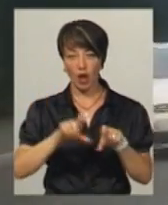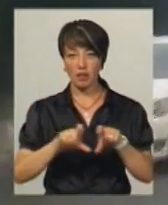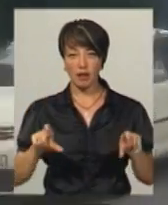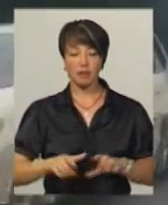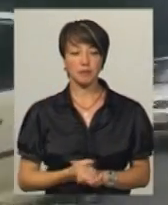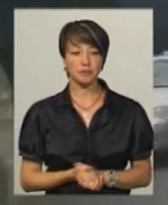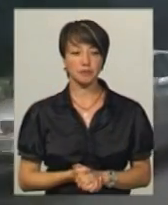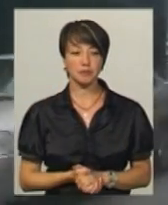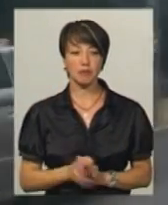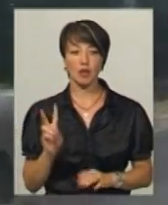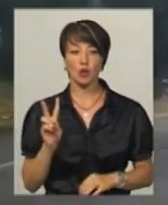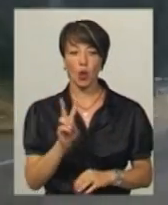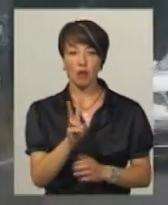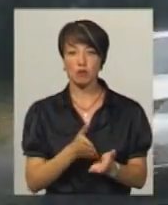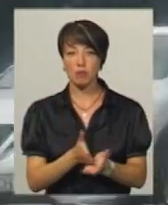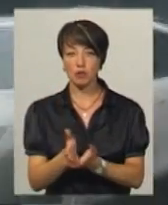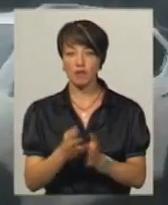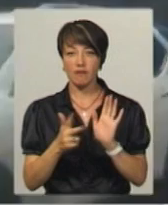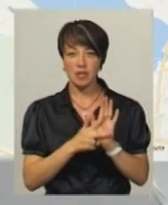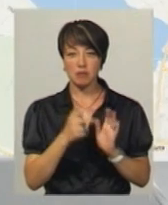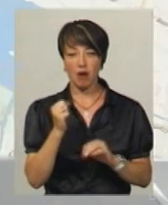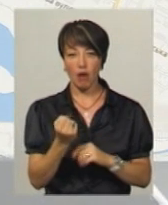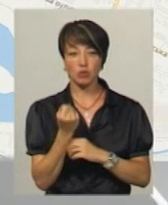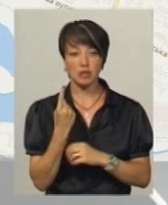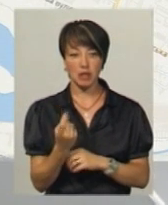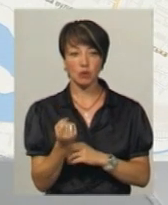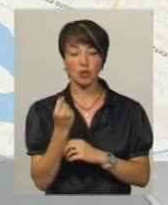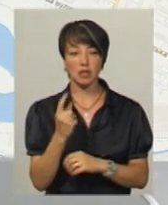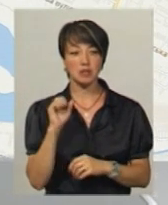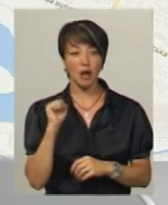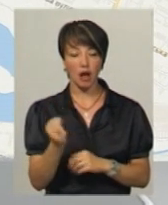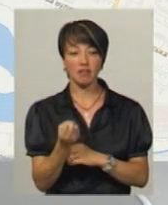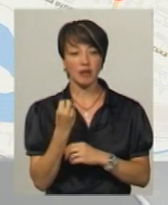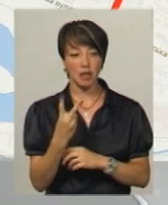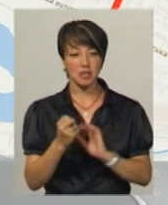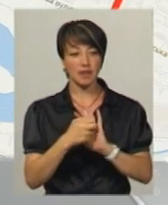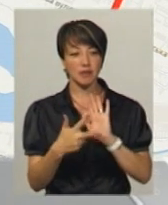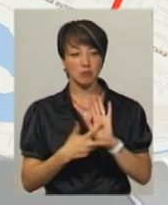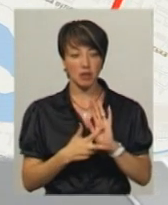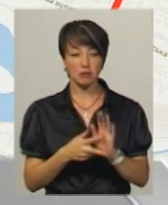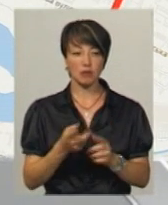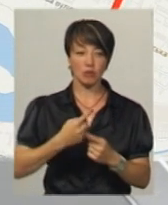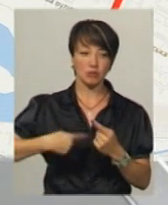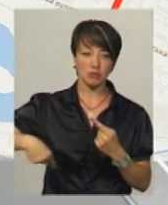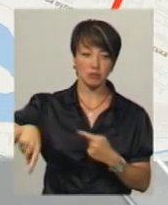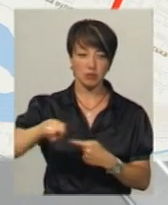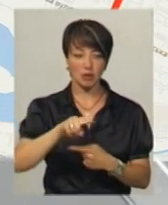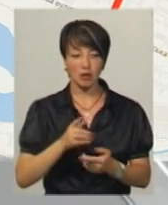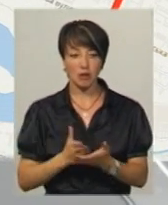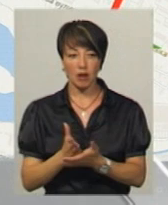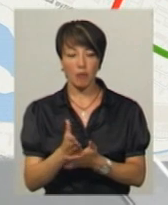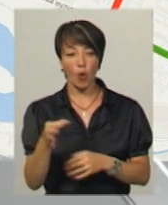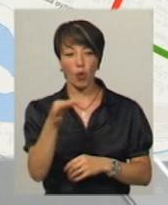Буряківський. Тролейбусні маршрути номер 8А, 11, 11А, 12 та 18 здійснюватимуть рух у напрямку